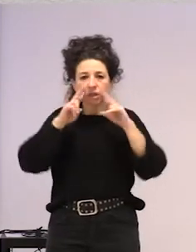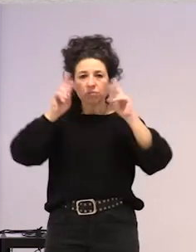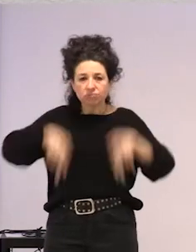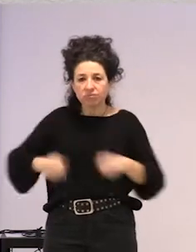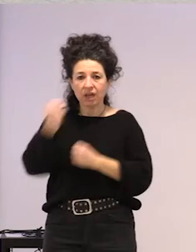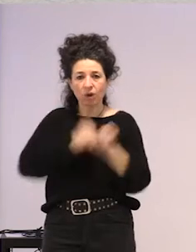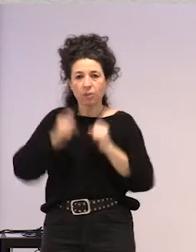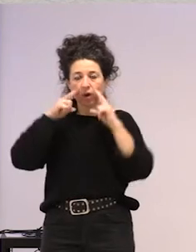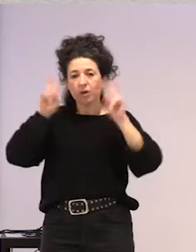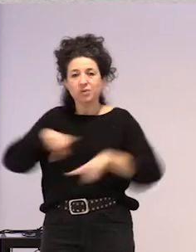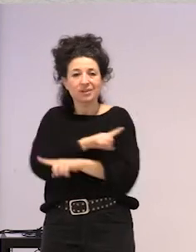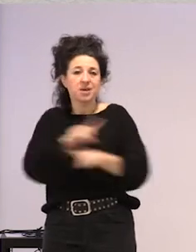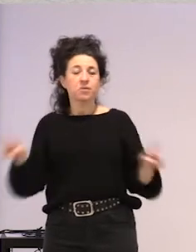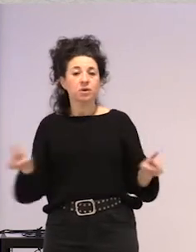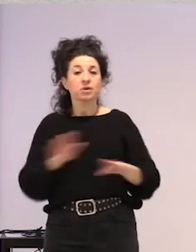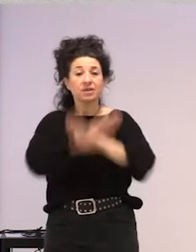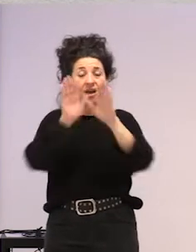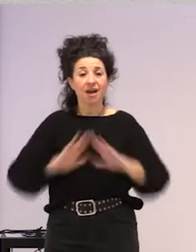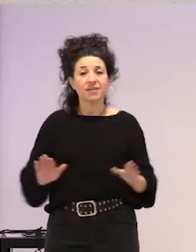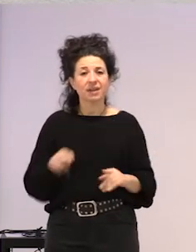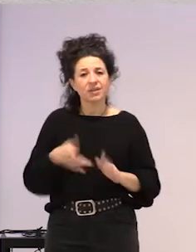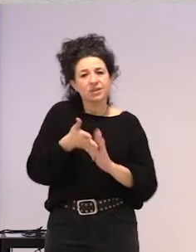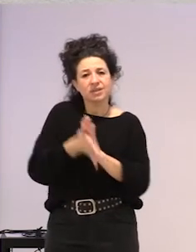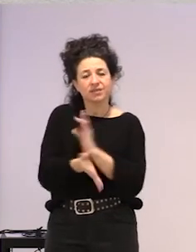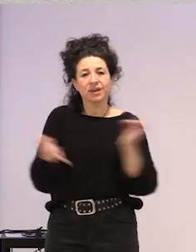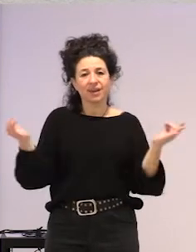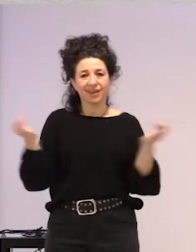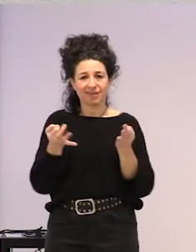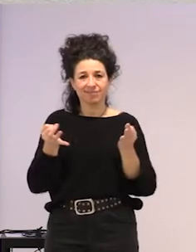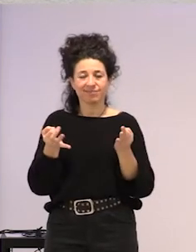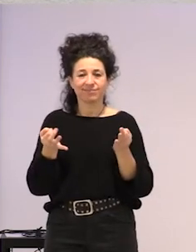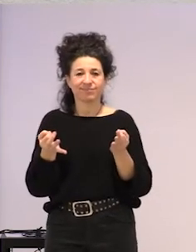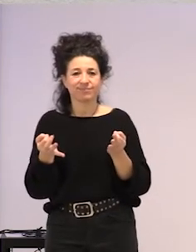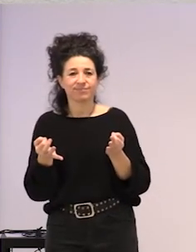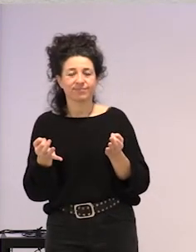ekonomikorik. Eta, azken finean, horiek suposatzen du, ba,